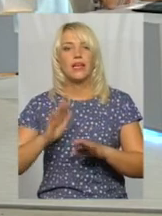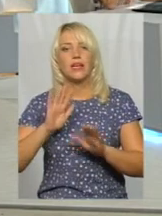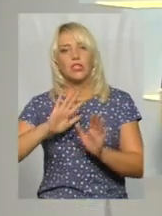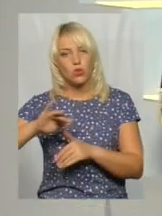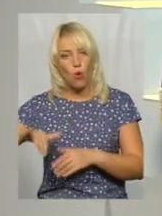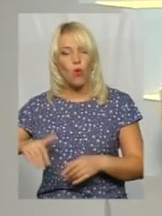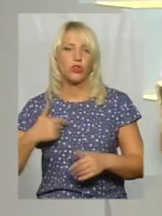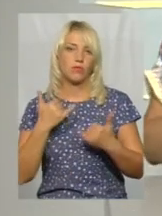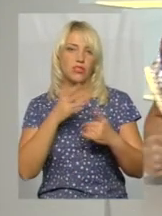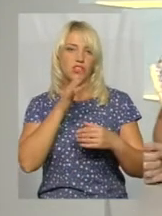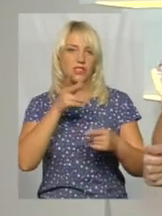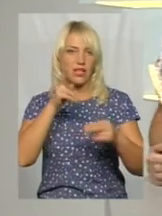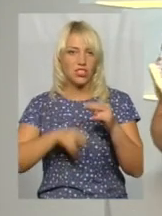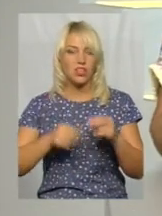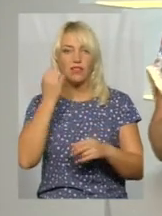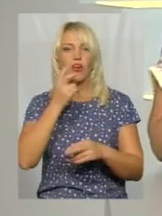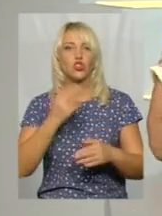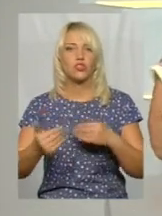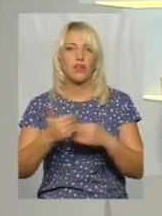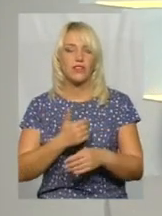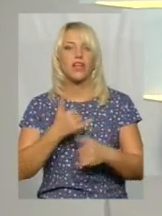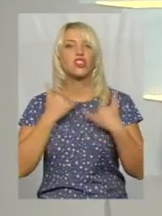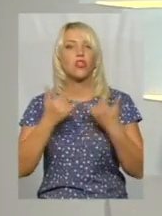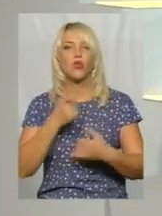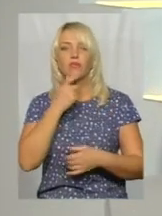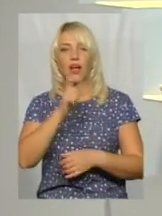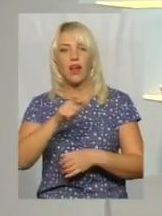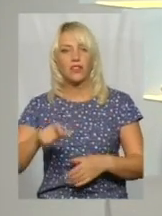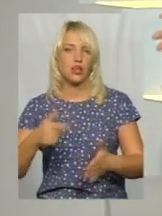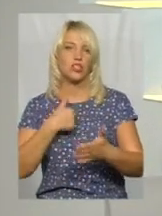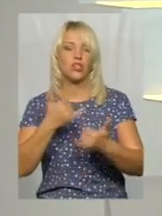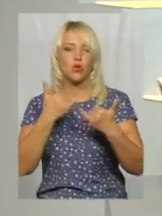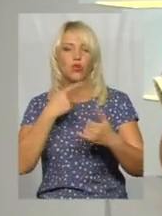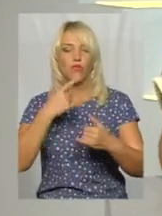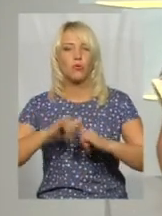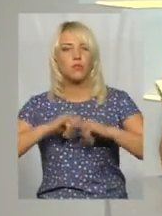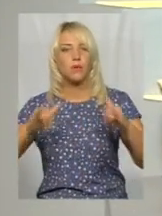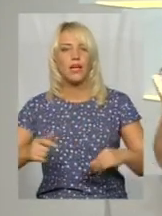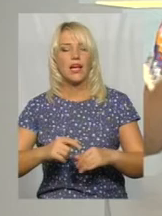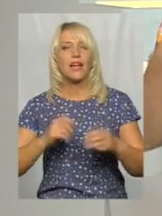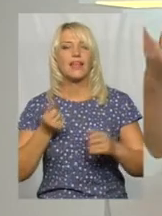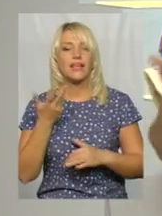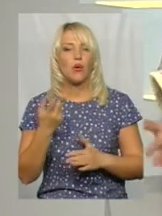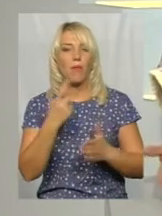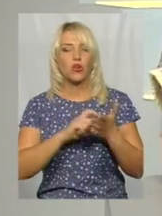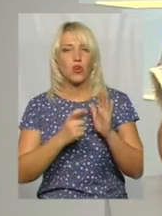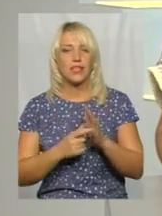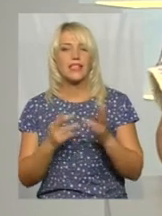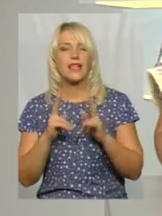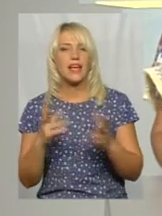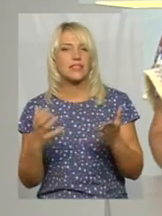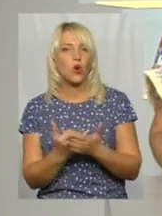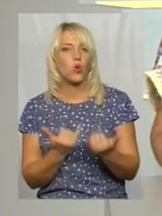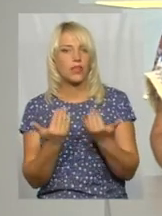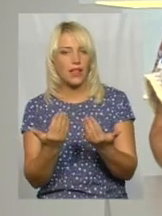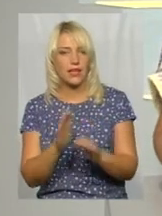вичерпаний. Я дякую вам, що завітали. Шановні глядачі, ми сьогодні говорили про збільшення кількості першокласників і як знаходять для